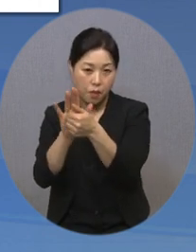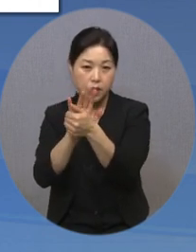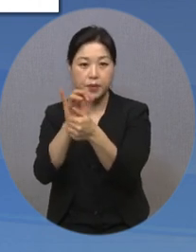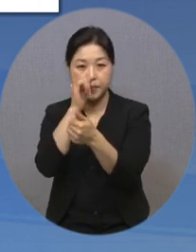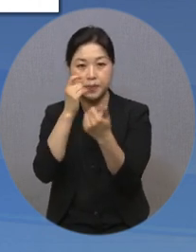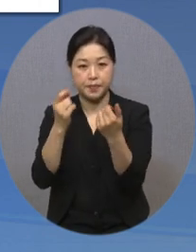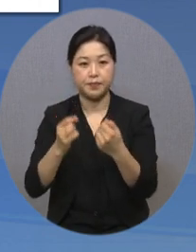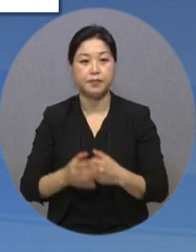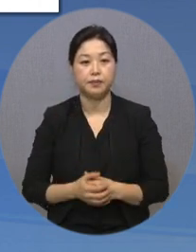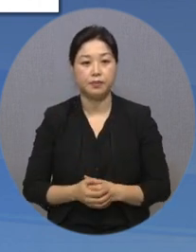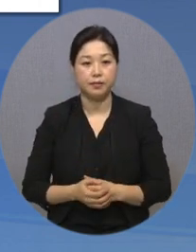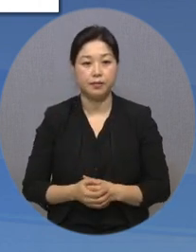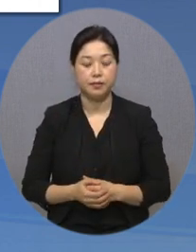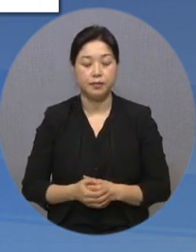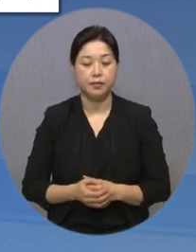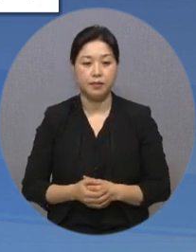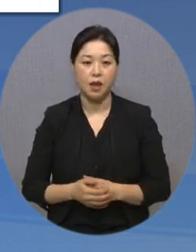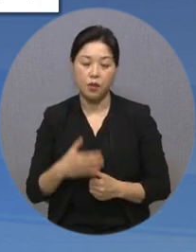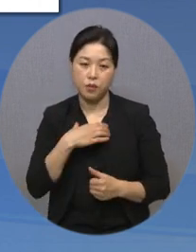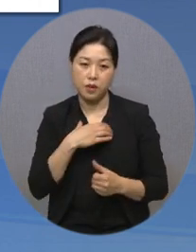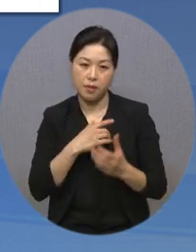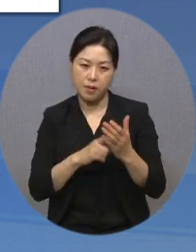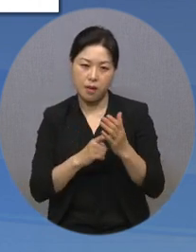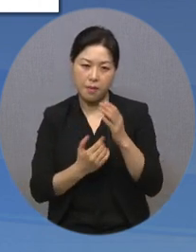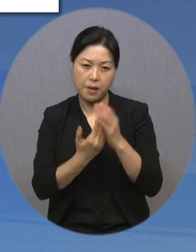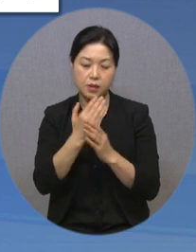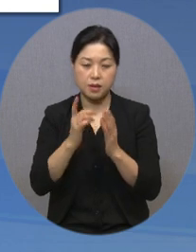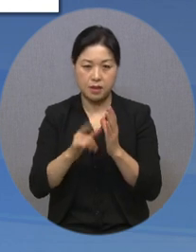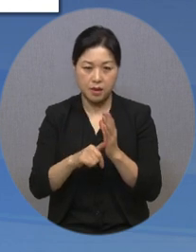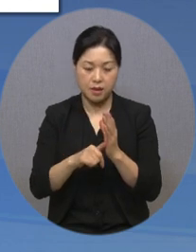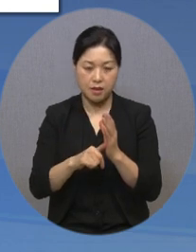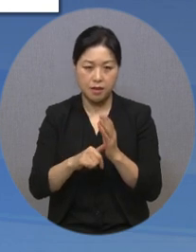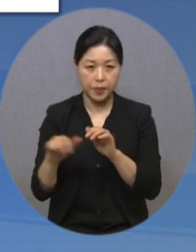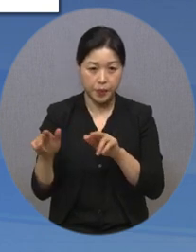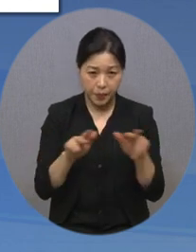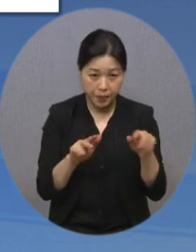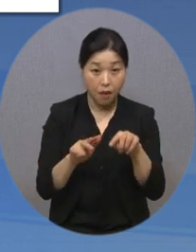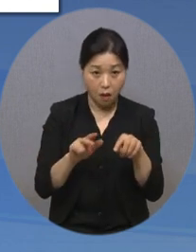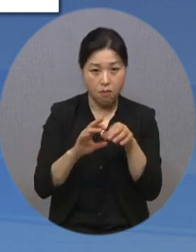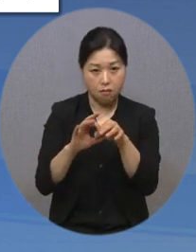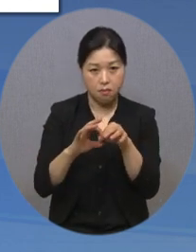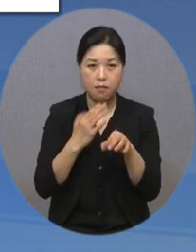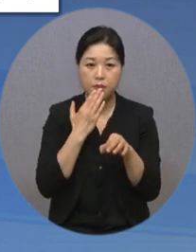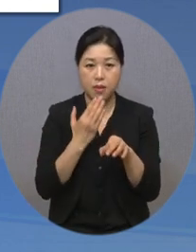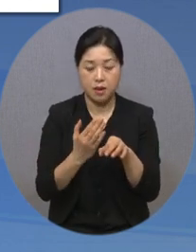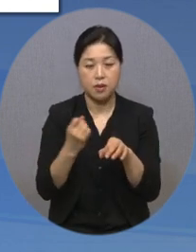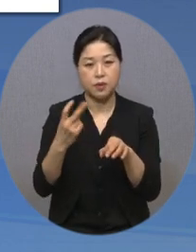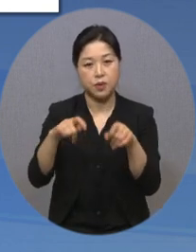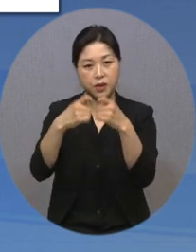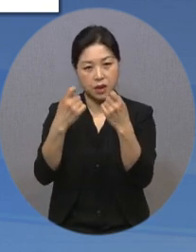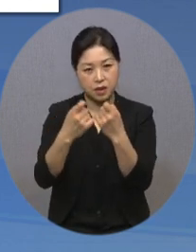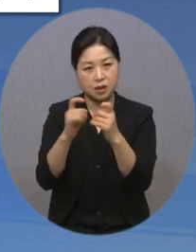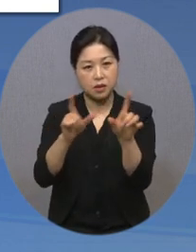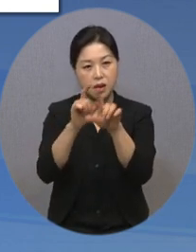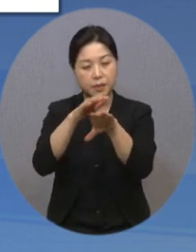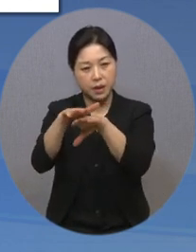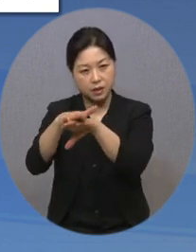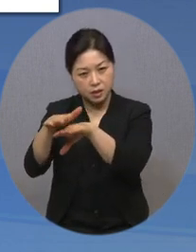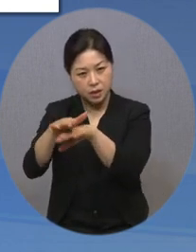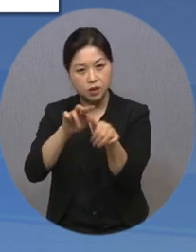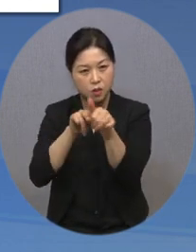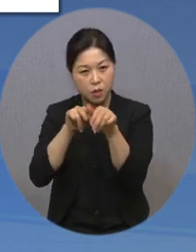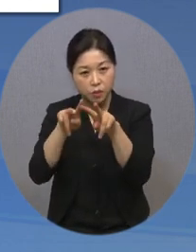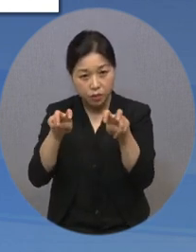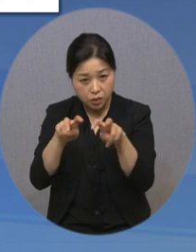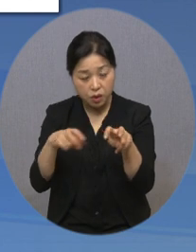또한 긴급상황 발생 시 신속 대응이 가능하고 나아가 개인별 생활패턴 데이터를 분석해